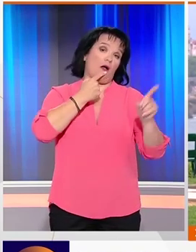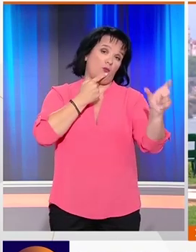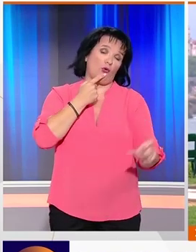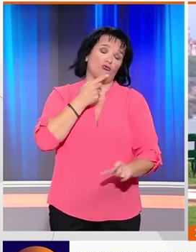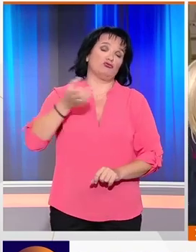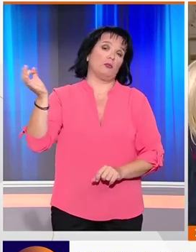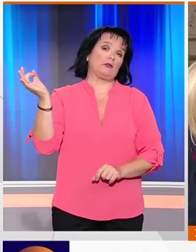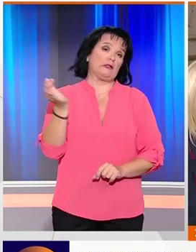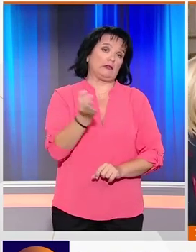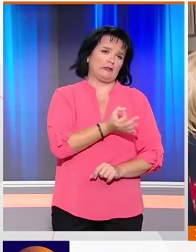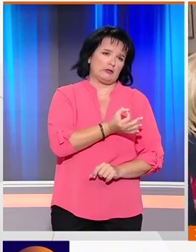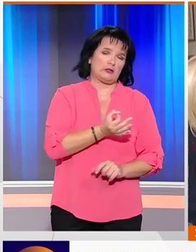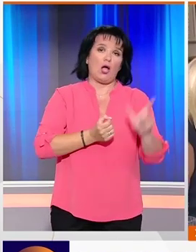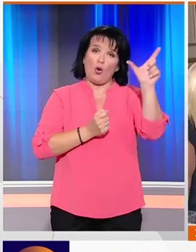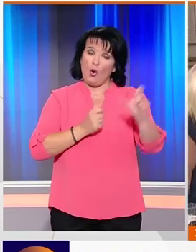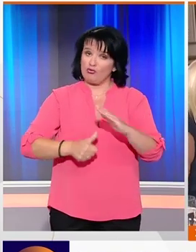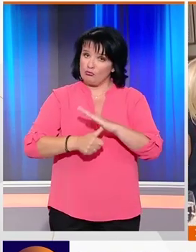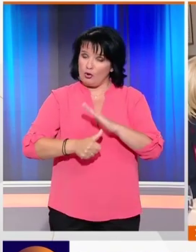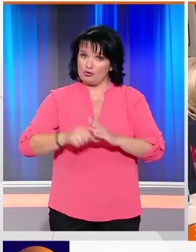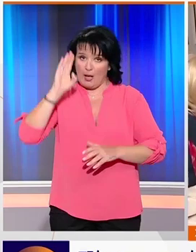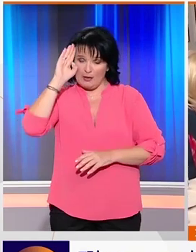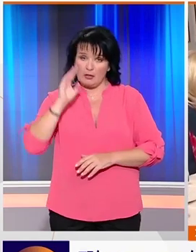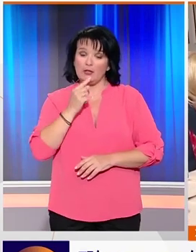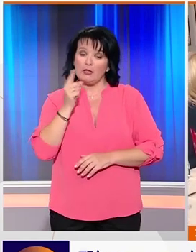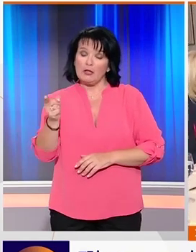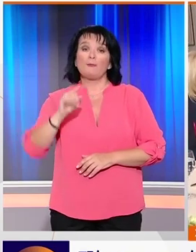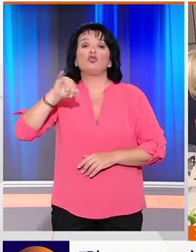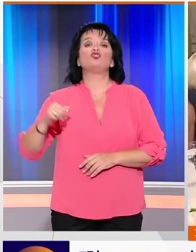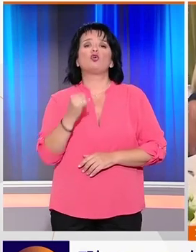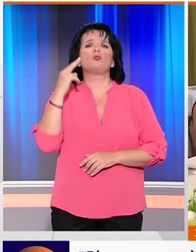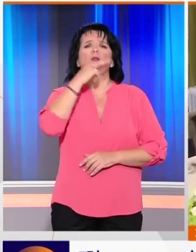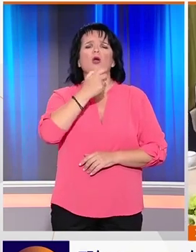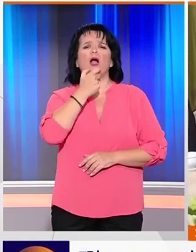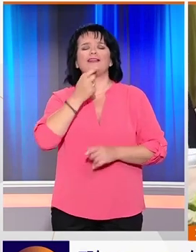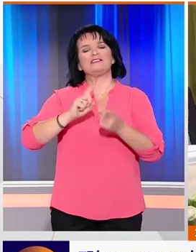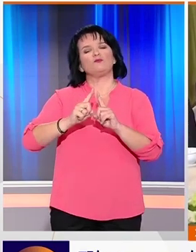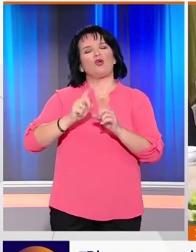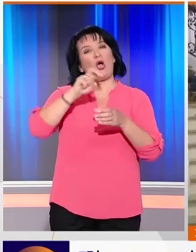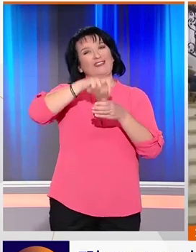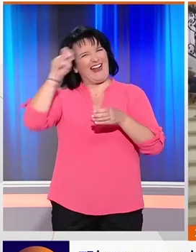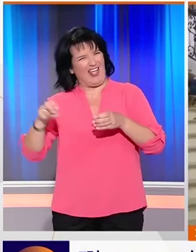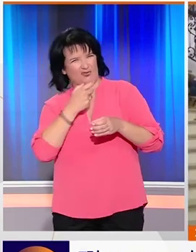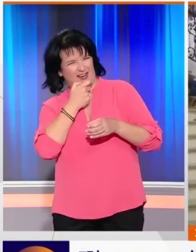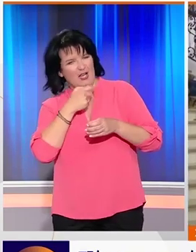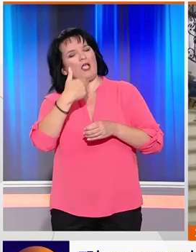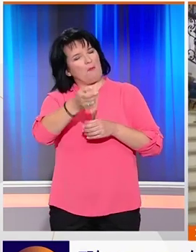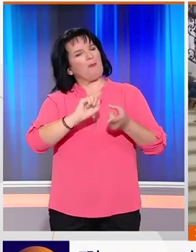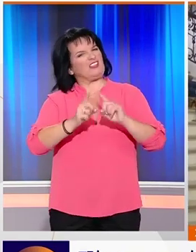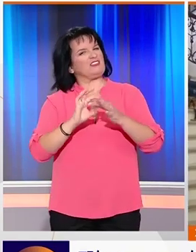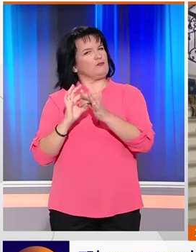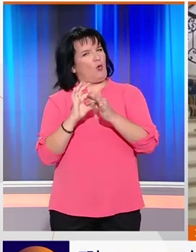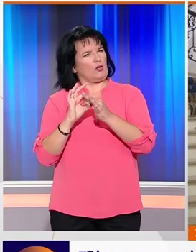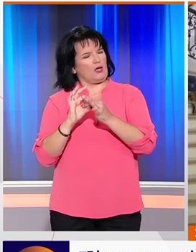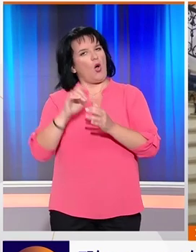κυλούν εξαιρετικά στη σύνοδο. Ο Αμερικανός Πρόεδρος έταξε στον Μπόρις Τζόνσον μια μεγάλη εμπορική συμφωνία μετά το Brexit και υποστήριξε ότι ο Βρετανός